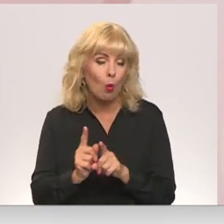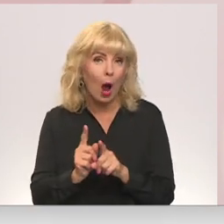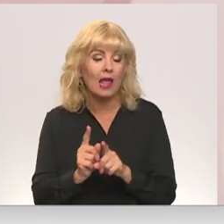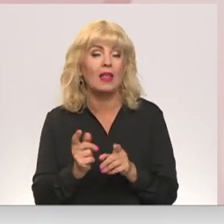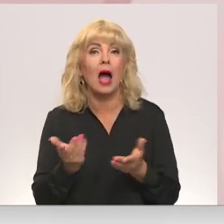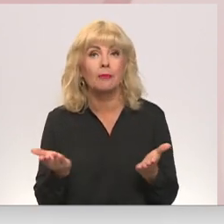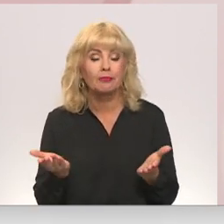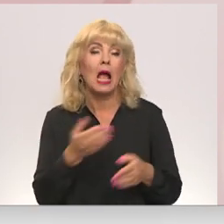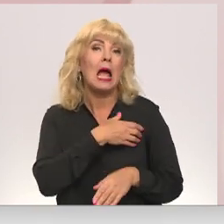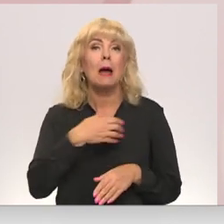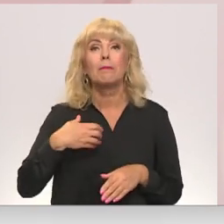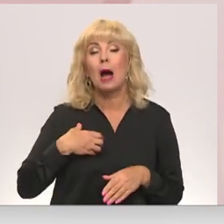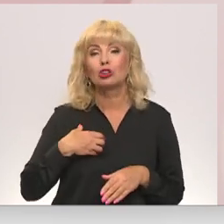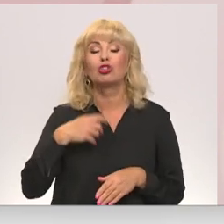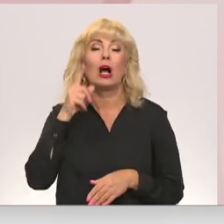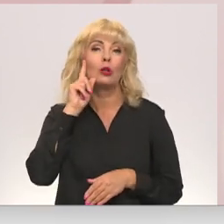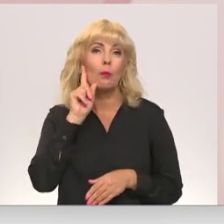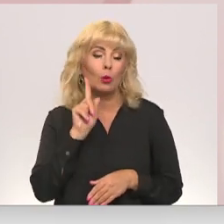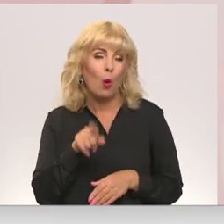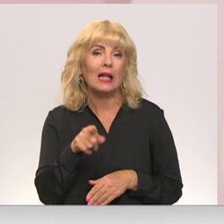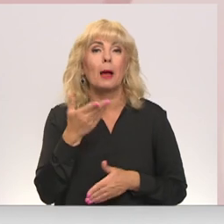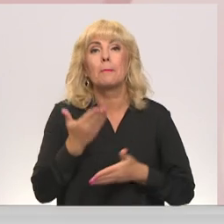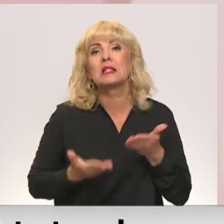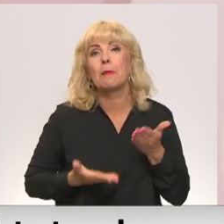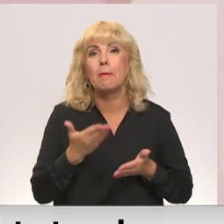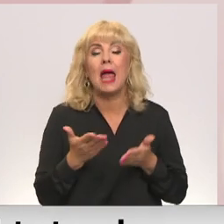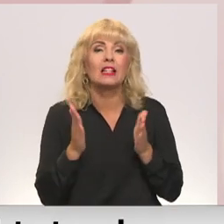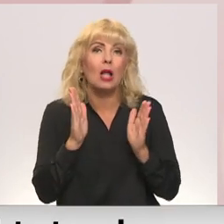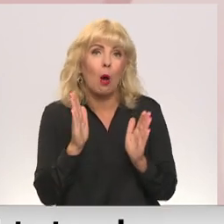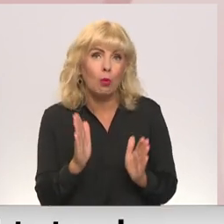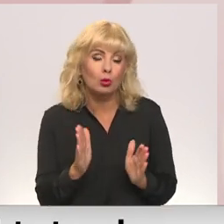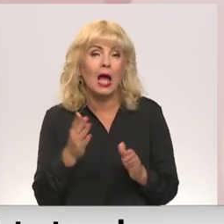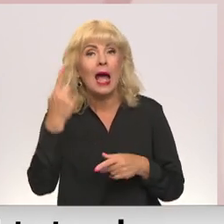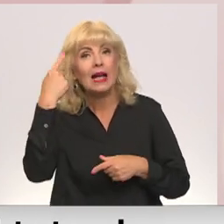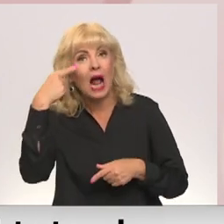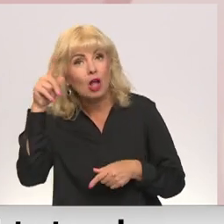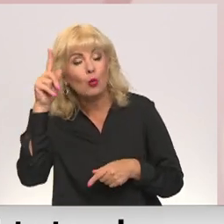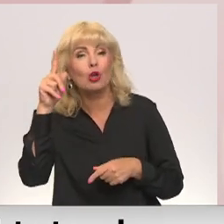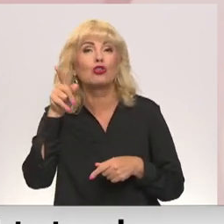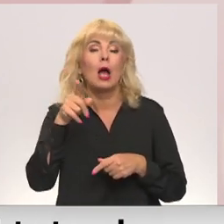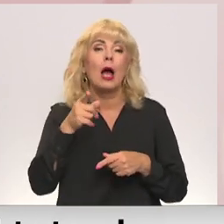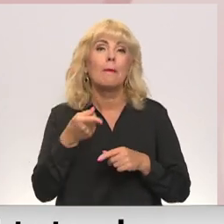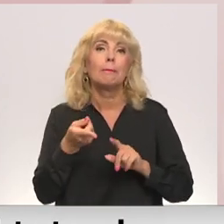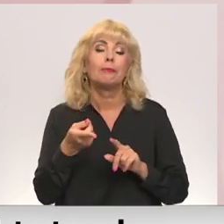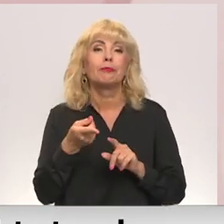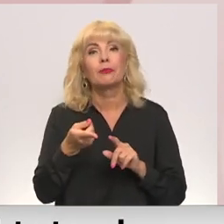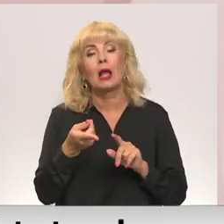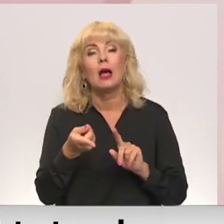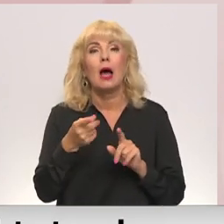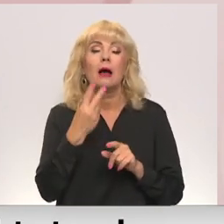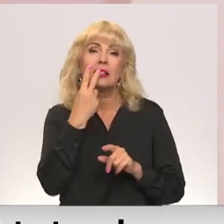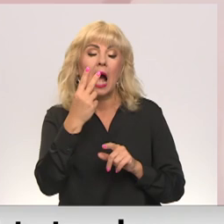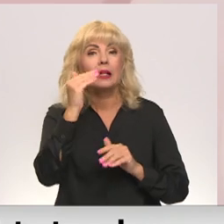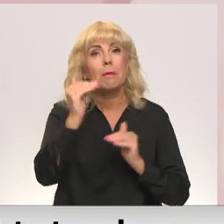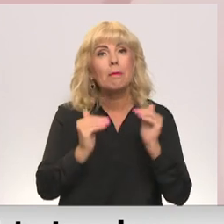pašvaldības, protams, mēģina būt radošas, mēģina pārdalīt stundas ar pasošajiem